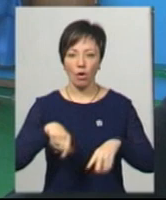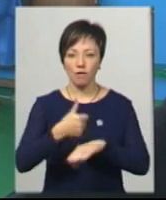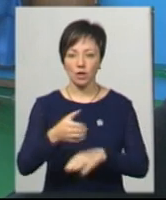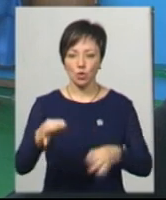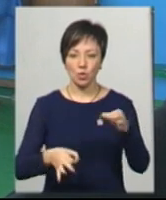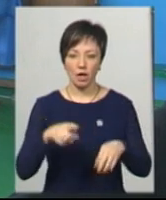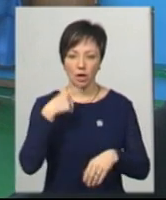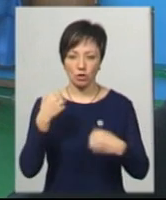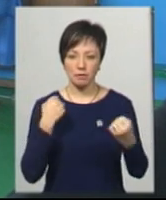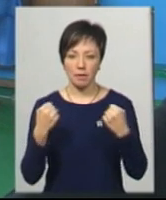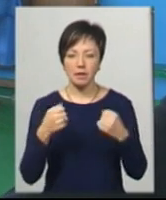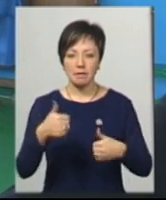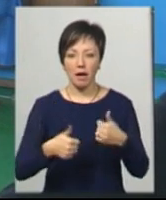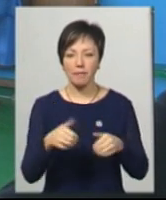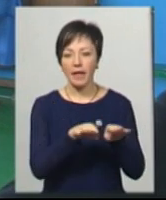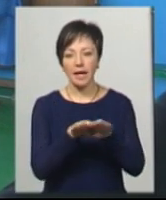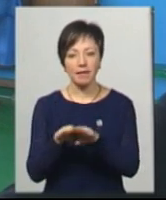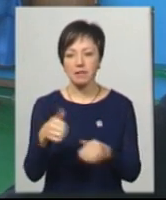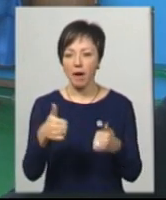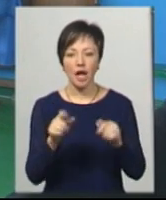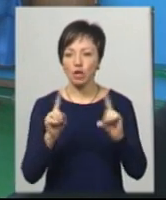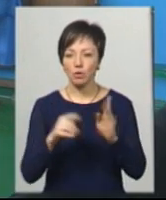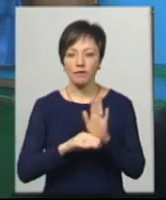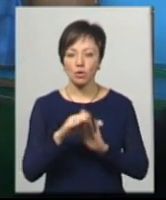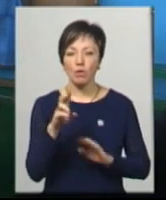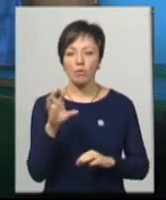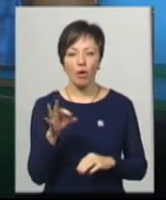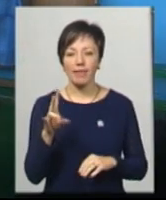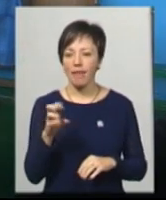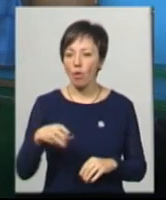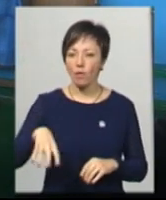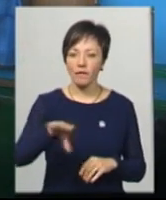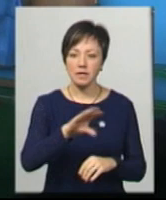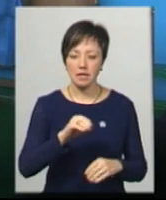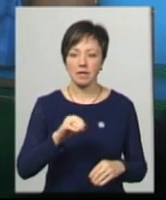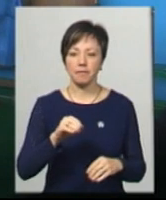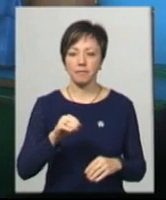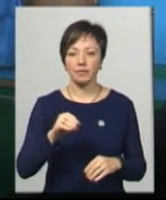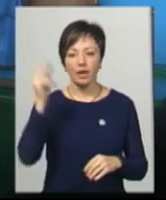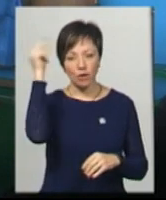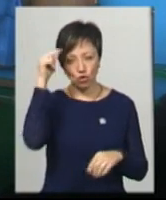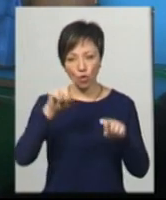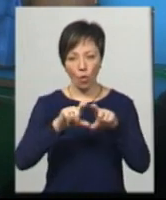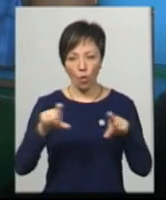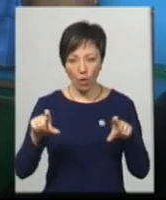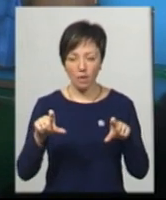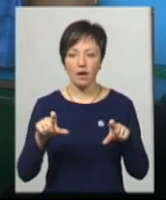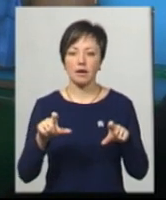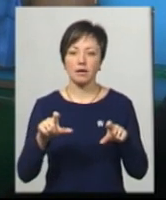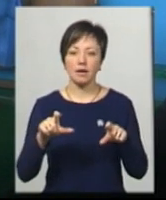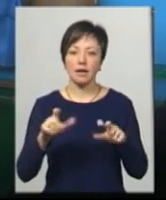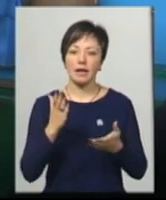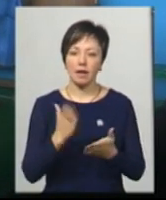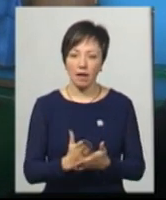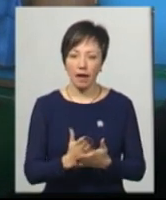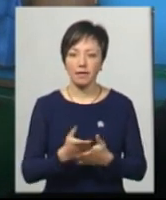Ганна Військова. Рівень змагань не дуже високий, тому що не у всіх загальноосвітніх школах, ліцеях і гімназіях